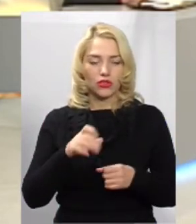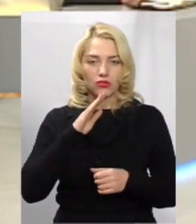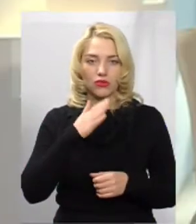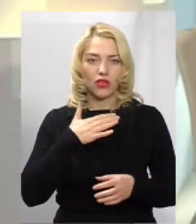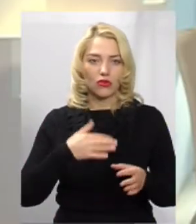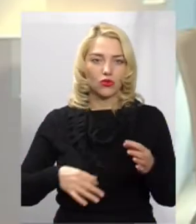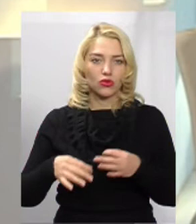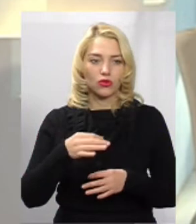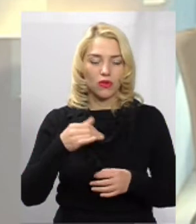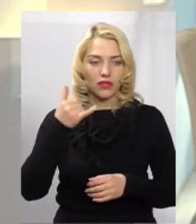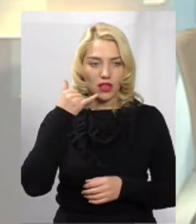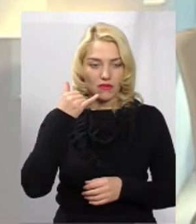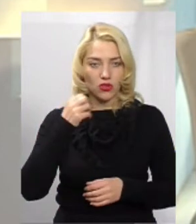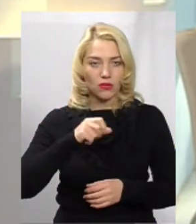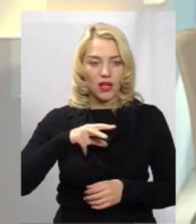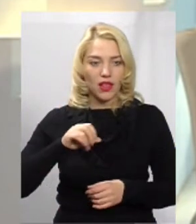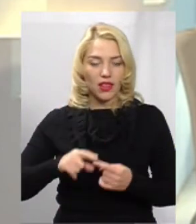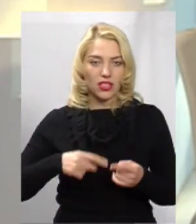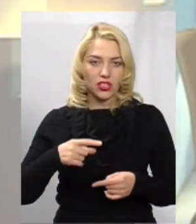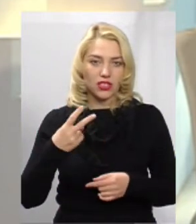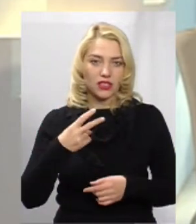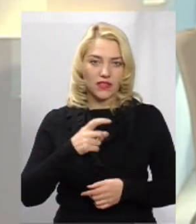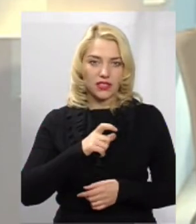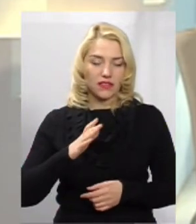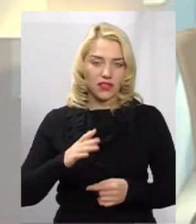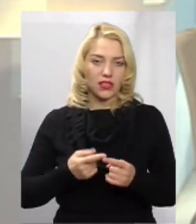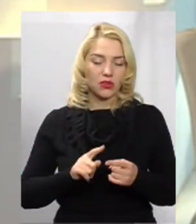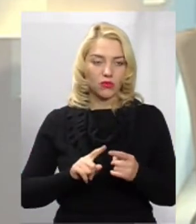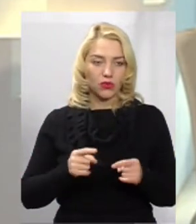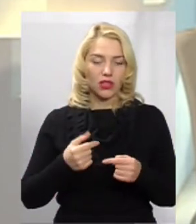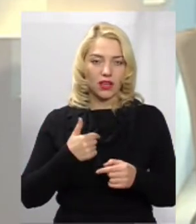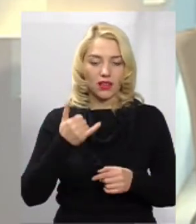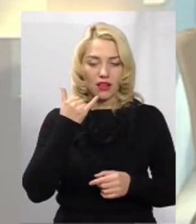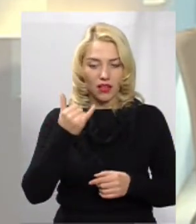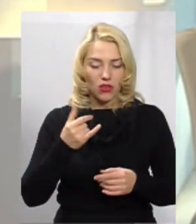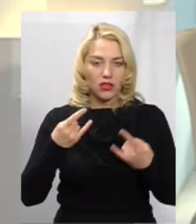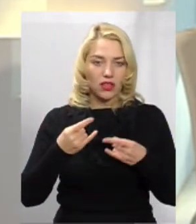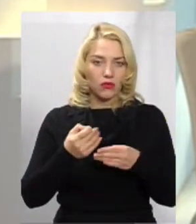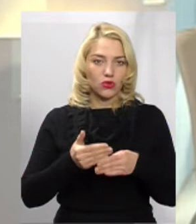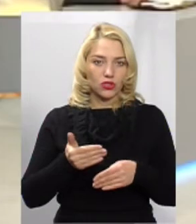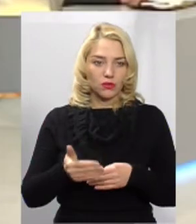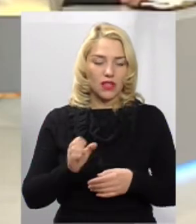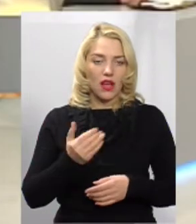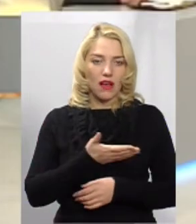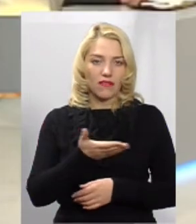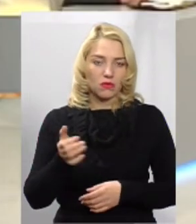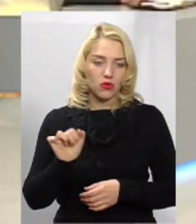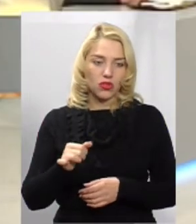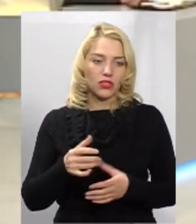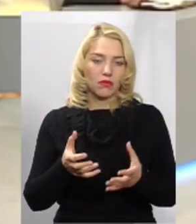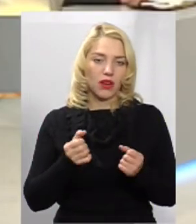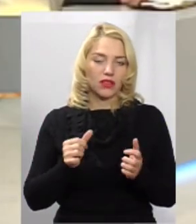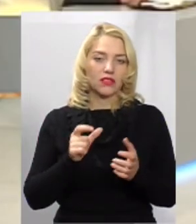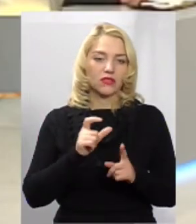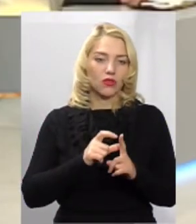нашої розмови телефоном, але через 20 хвилин. Через це я нагадаю трошки пізніше, а ви, панове, можете брати слово тоді,